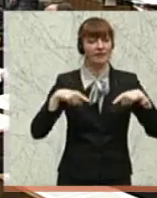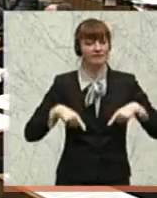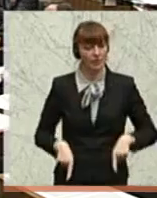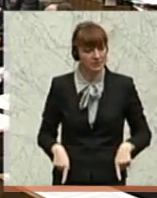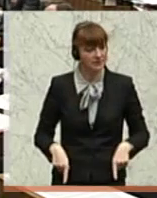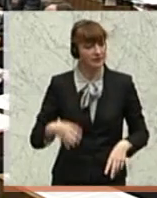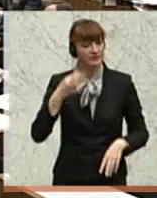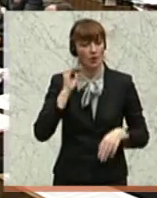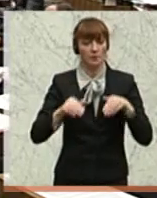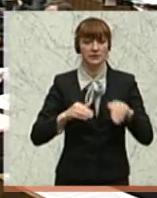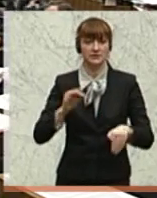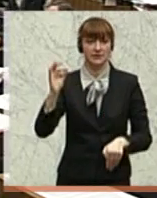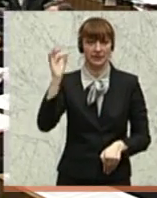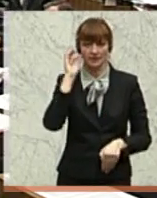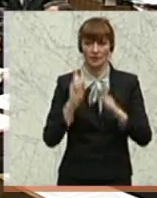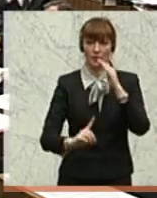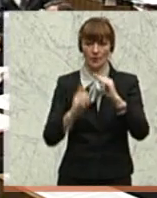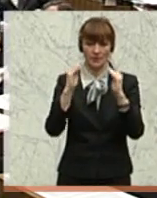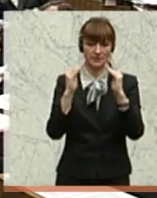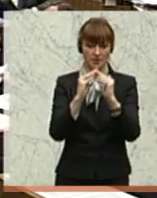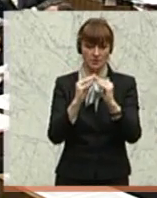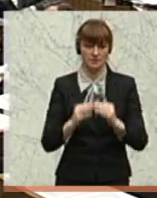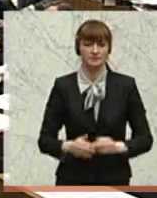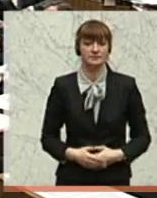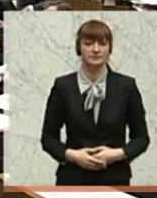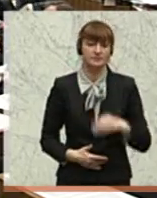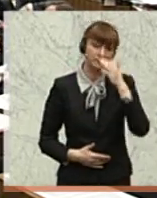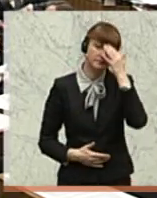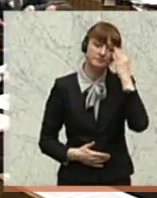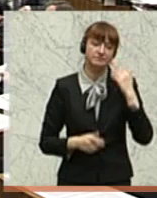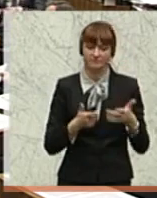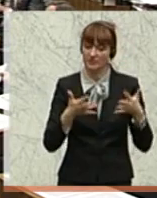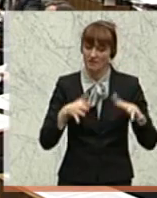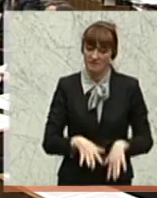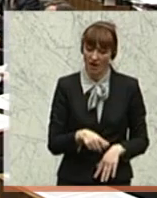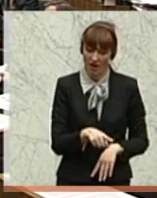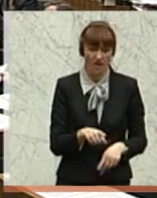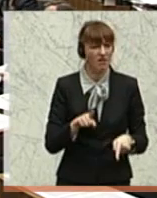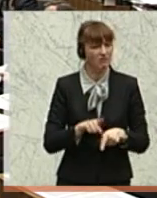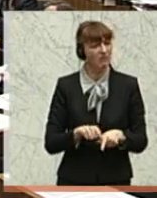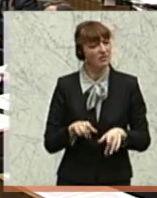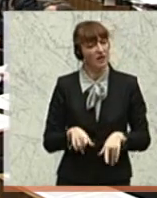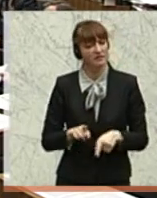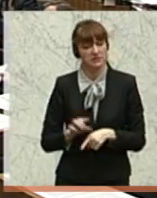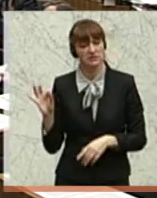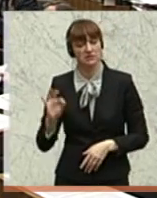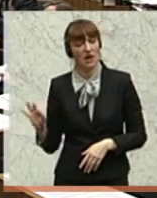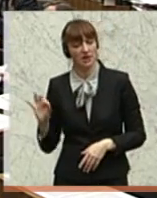Der nächste Redner ist von den Grünen, Harald Walser, Silbst, Gymnasialdirektor. Symptomatisch, was